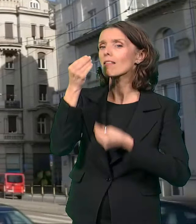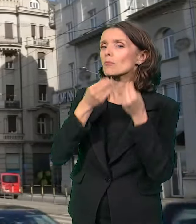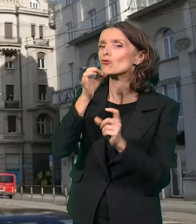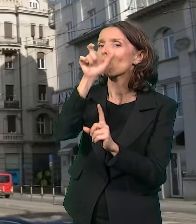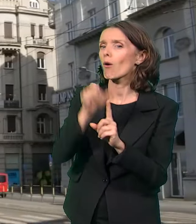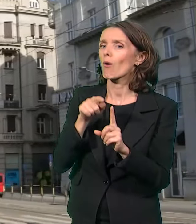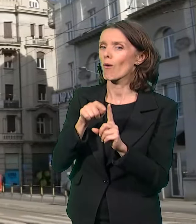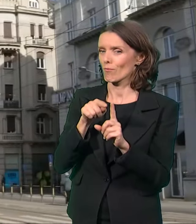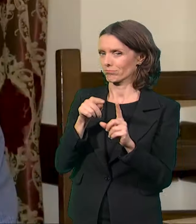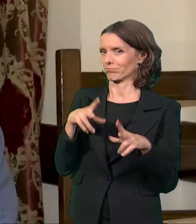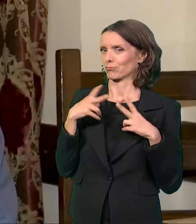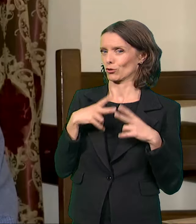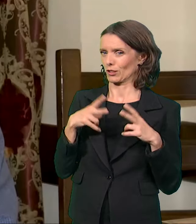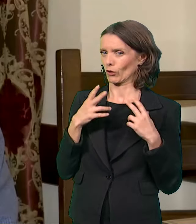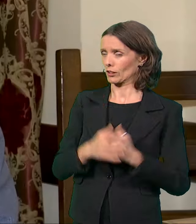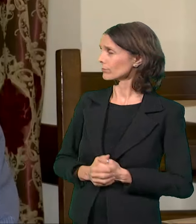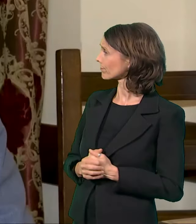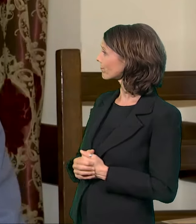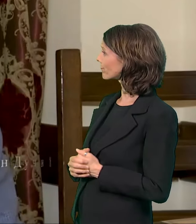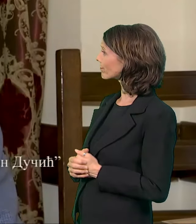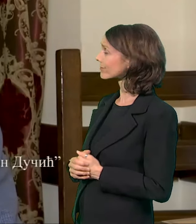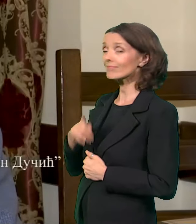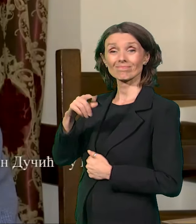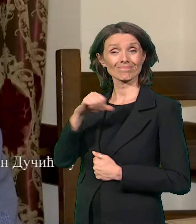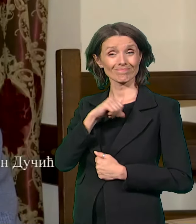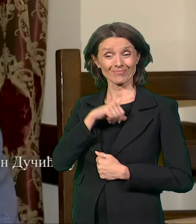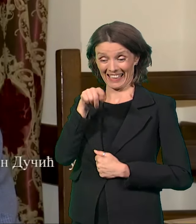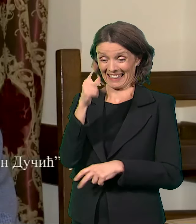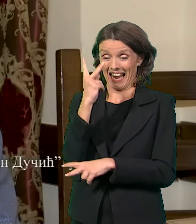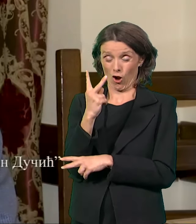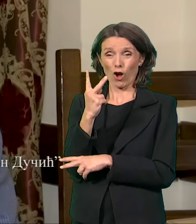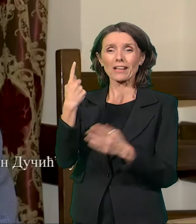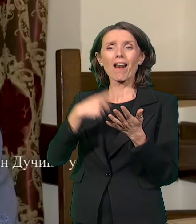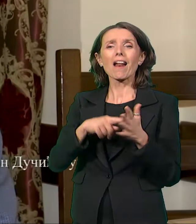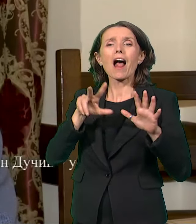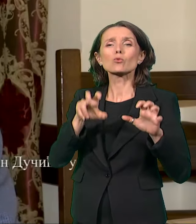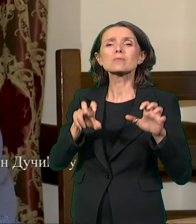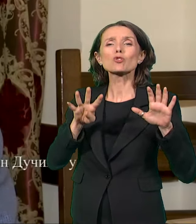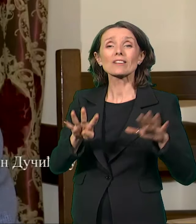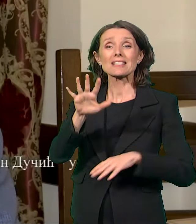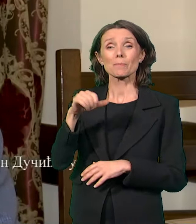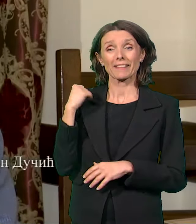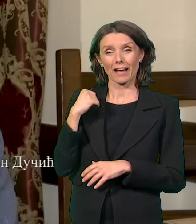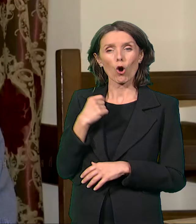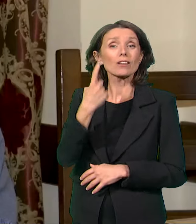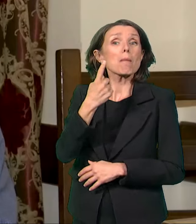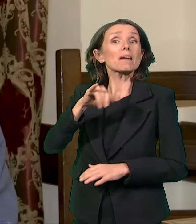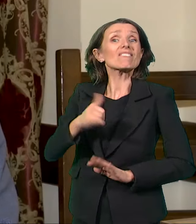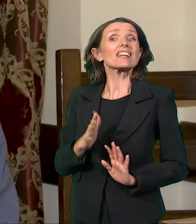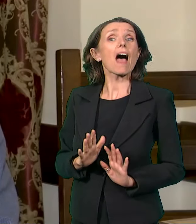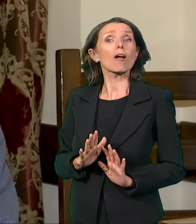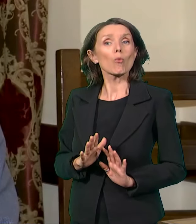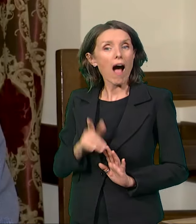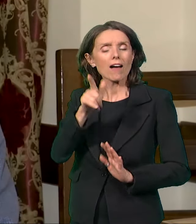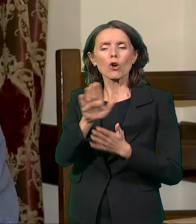Interesantno je napomenuti da je u tom hotelu 1895. godine 1. januara počela da radi prva berža